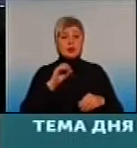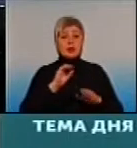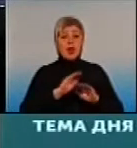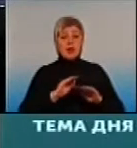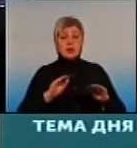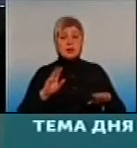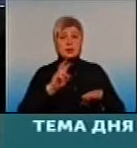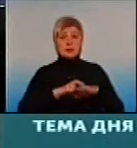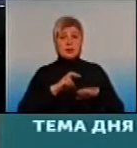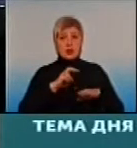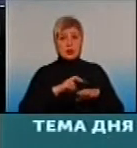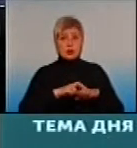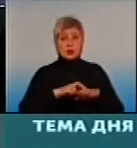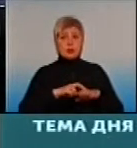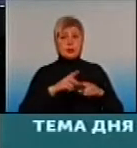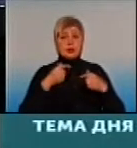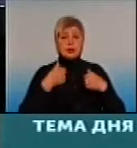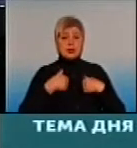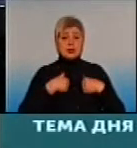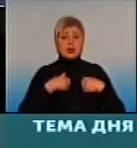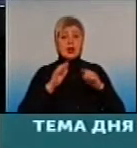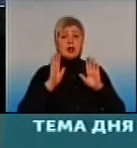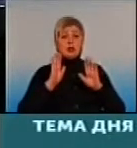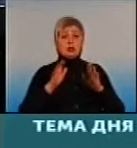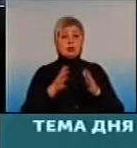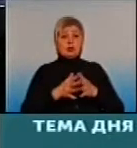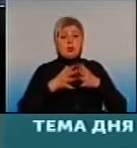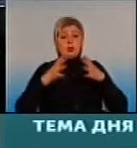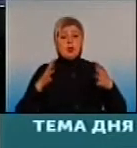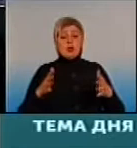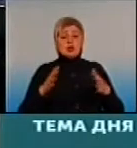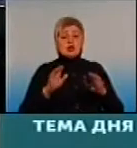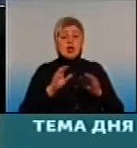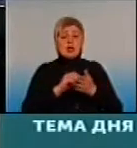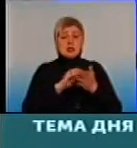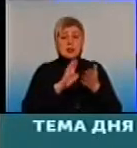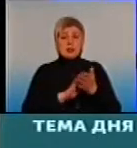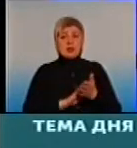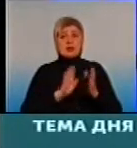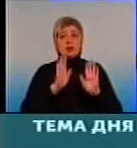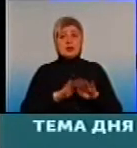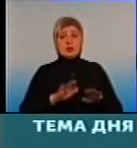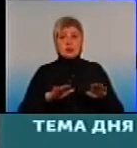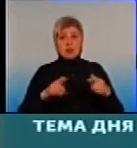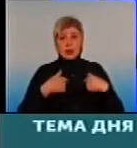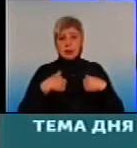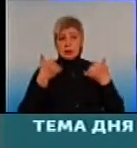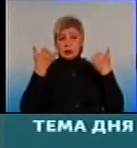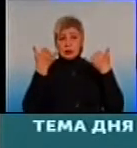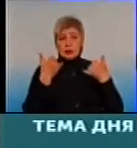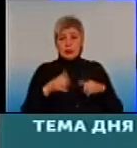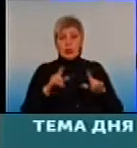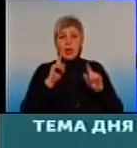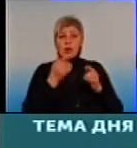тому я буду записувати більше дітей, приоритет отдавати дітям. Я була дуже удивлена. Говорю, ну ви же працюєте